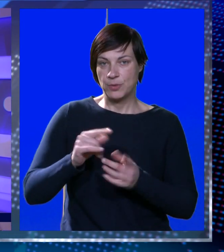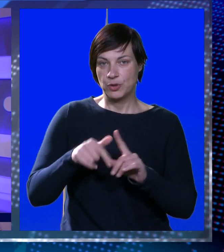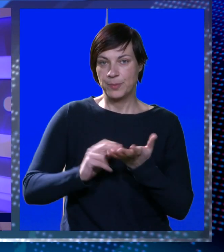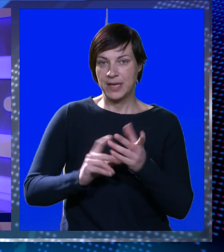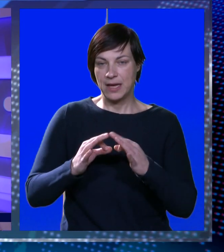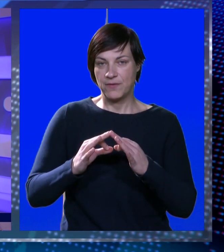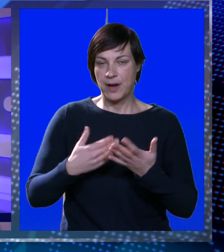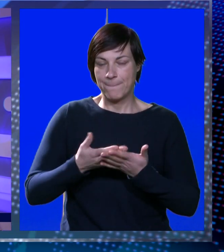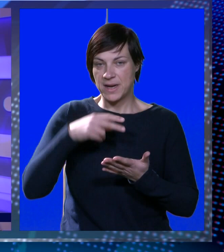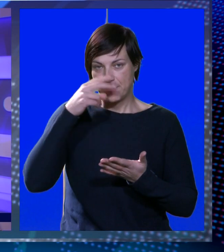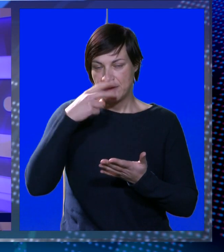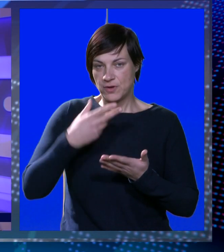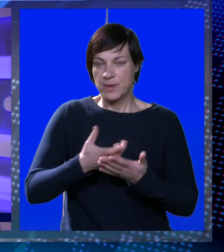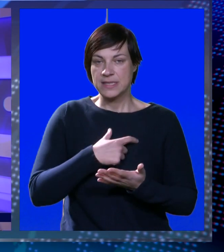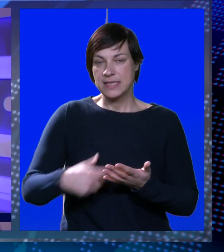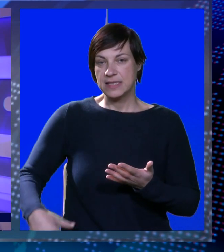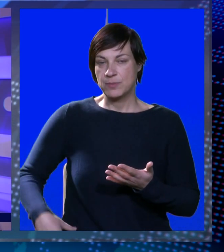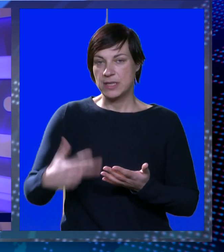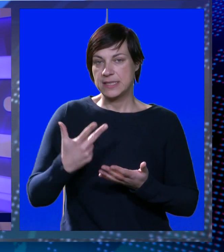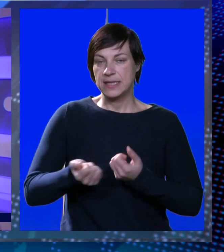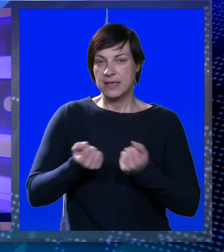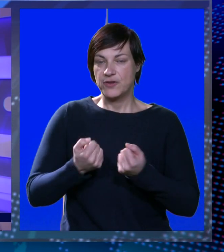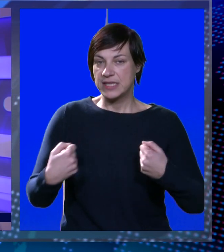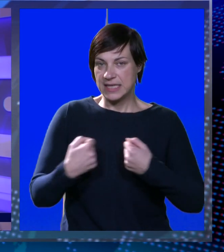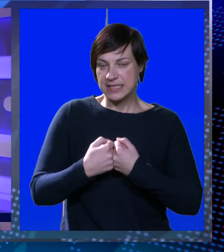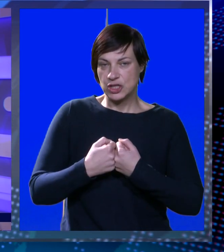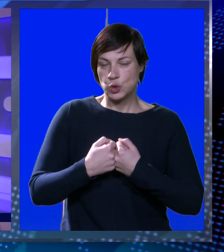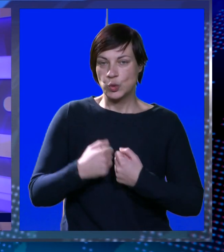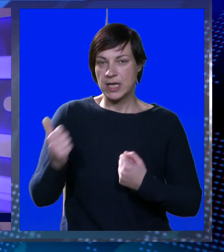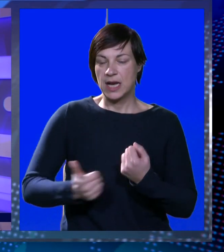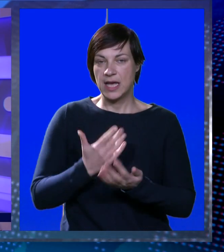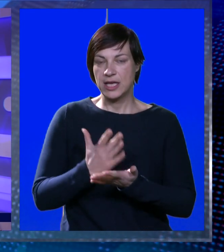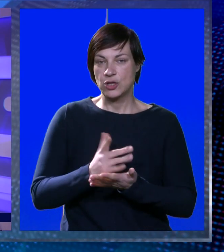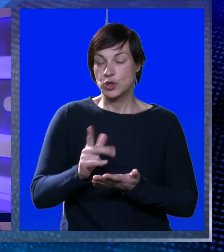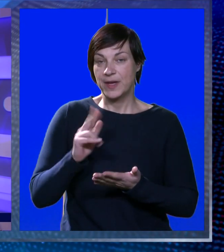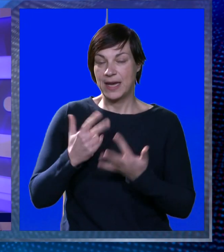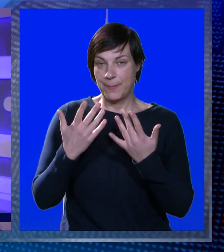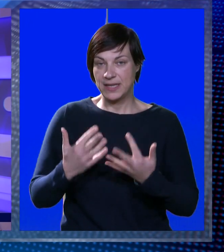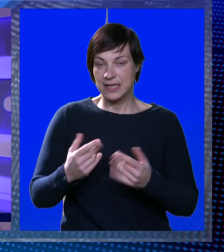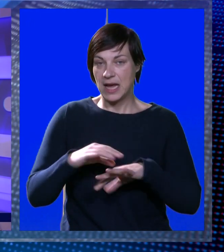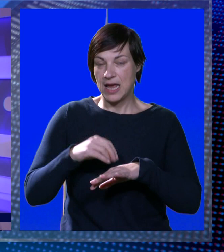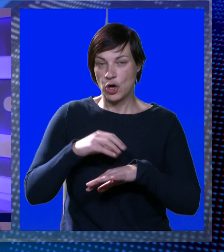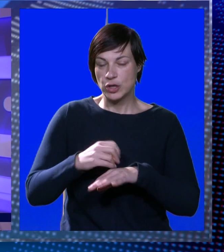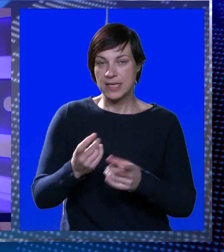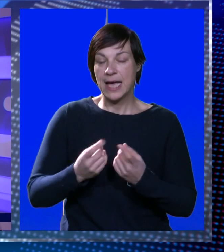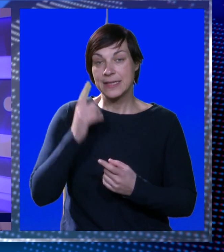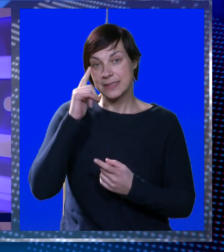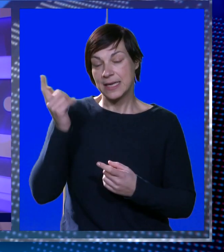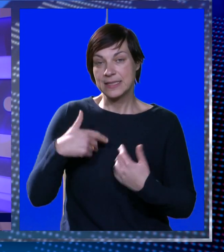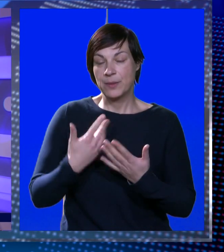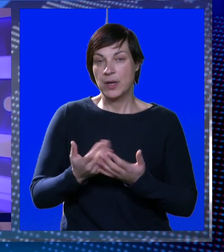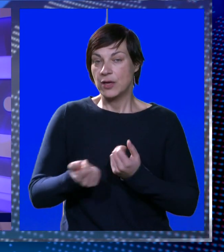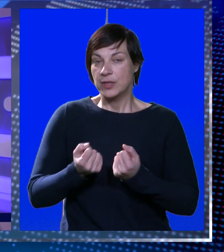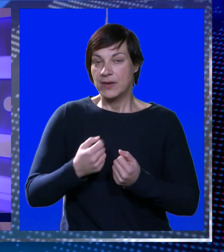području Prijevora. Prema informacijama iz policije, tri vozila su se sudarila. Još uvijek nema detalja o ozljeđenim, ali